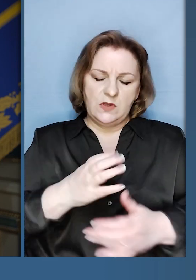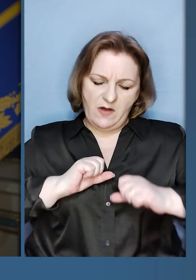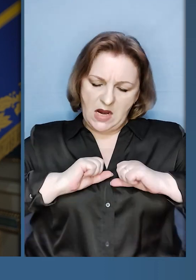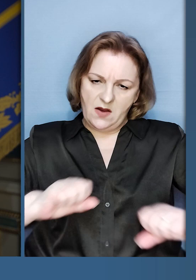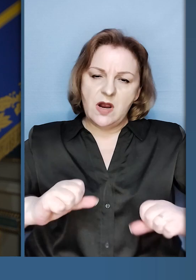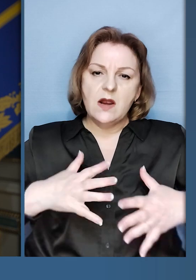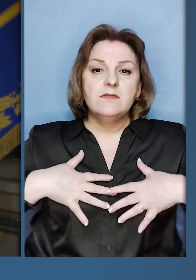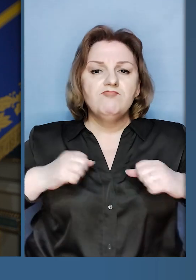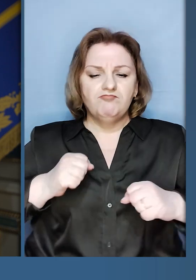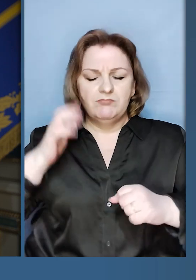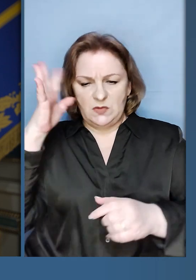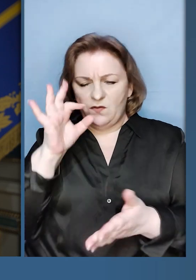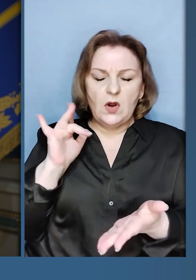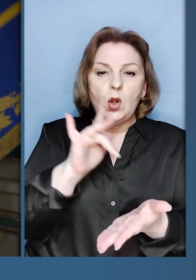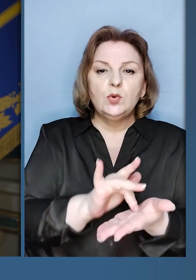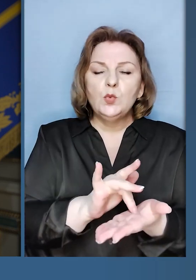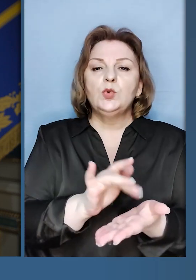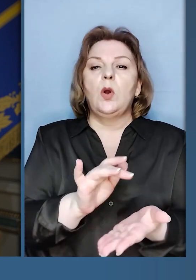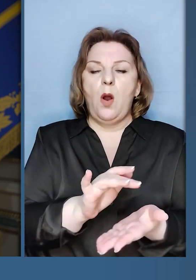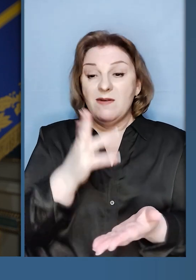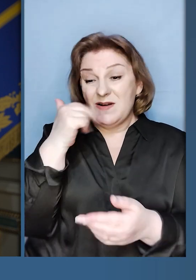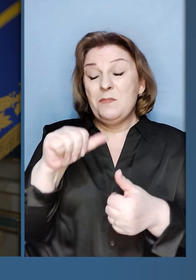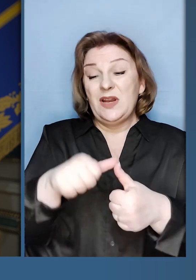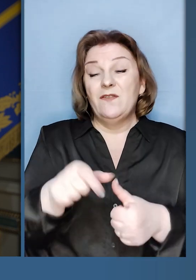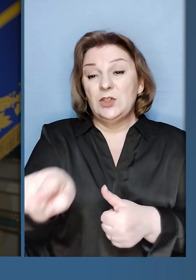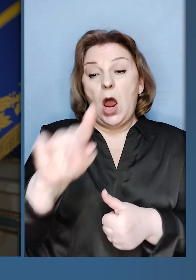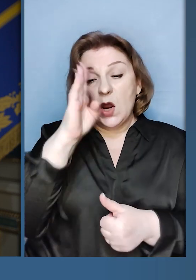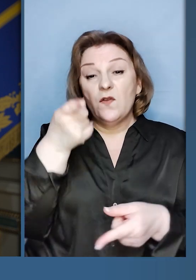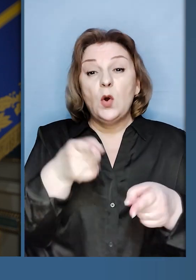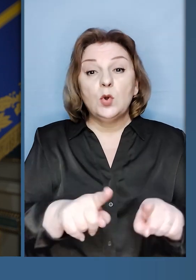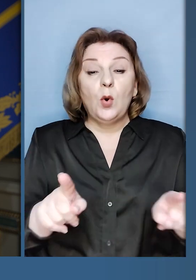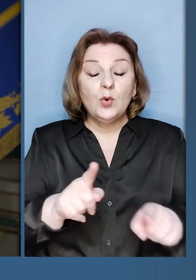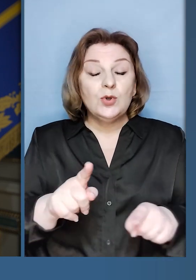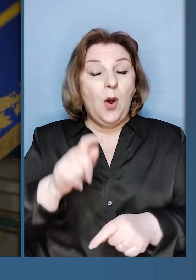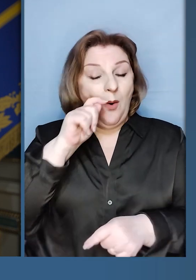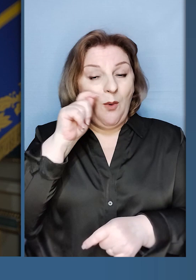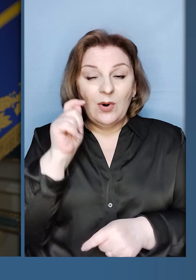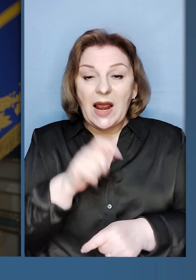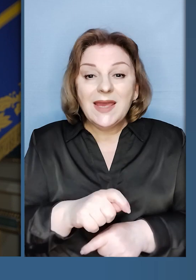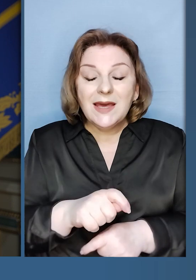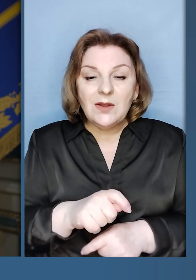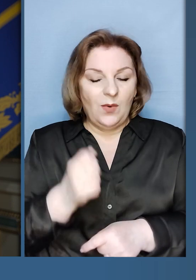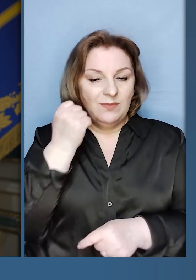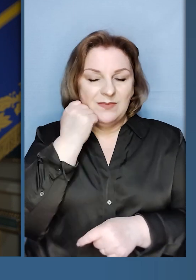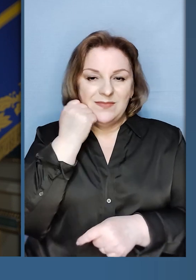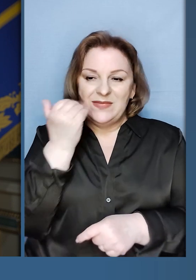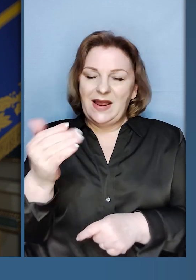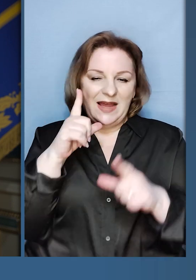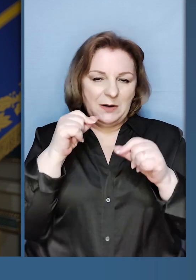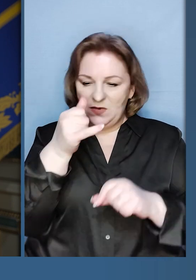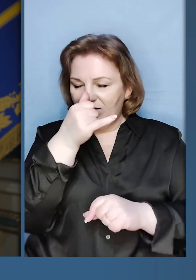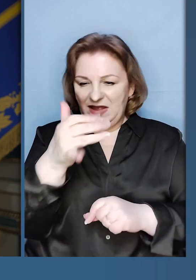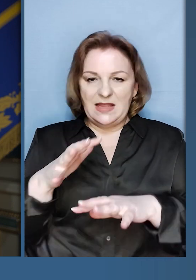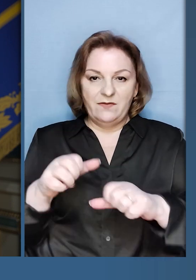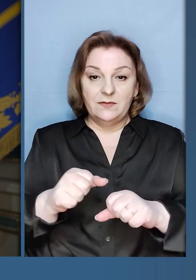кордон, усім, хто своєю відвагою та влучністю привчає ворога до того, що Україну Кремлю не